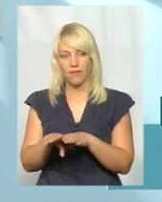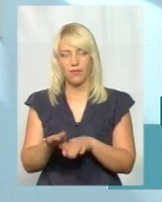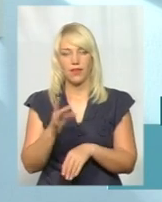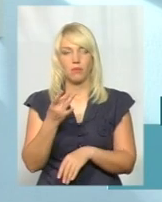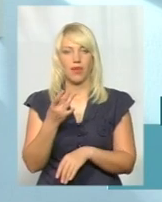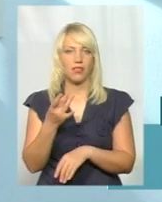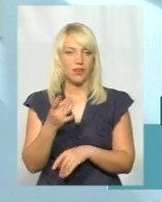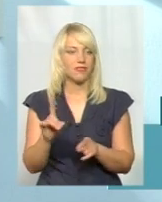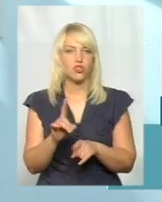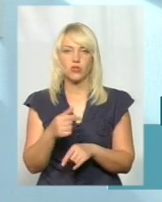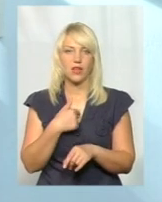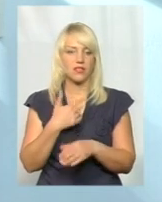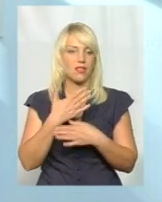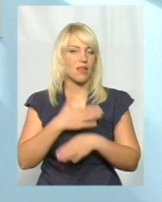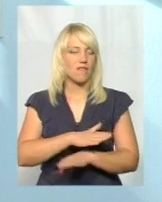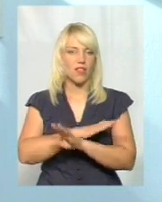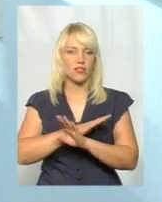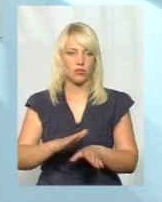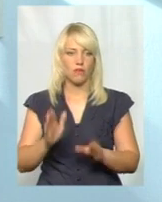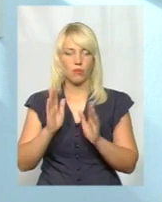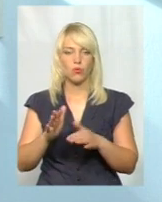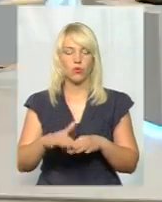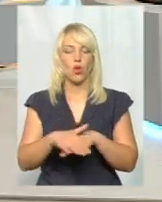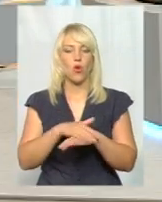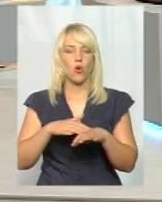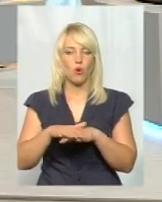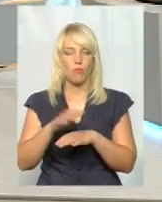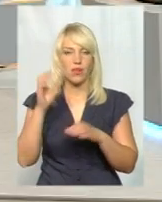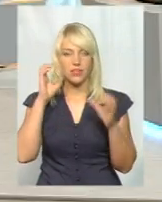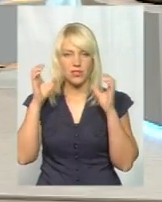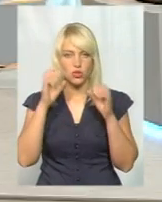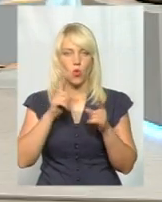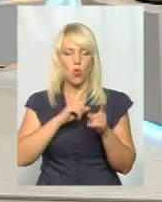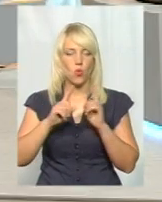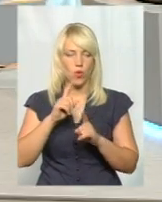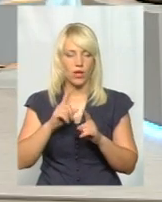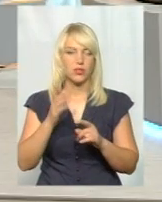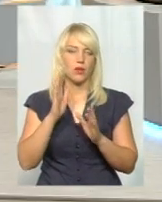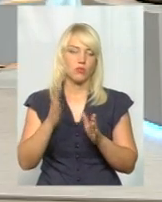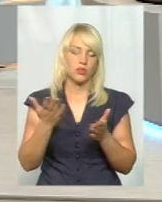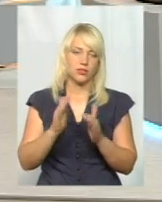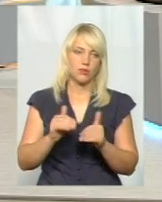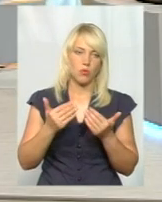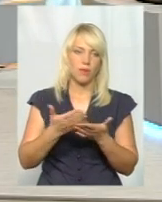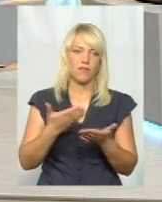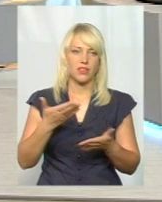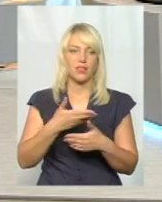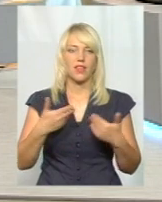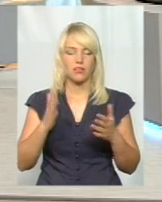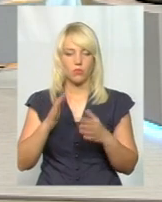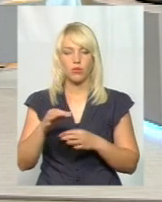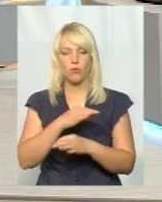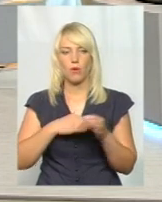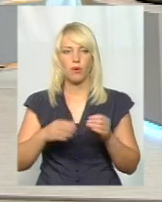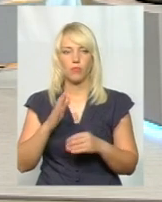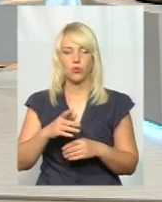гривень, що нас воно не влаштовує. Ну, будуть громадські слухання, що будуть, можливо, якісь пропозиції від нас, будемо обговорювати, будемо